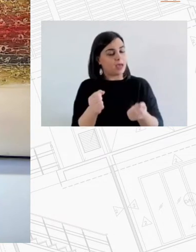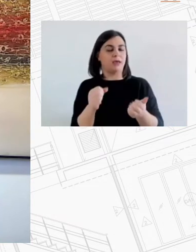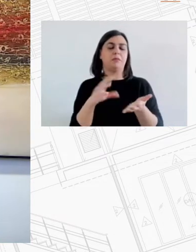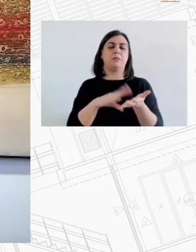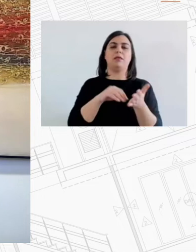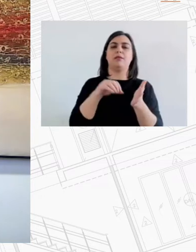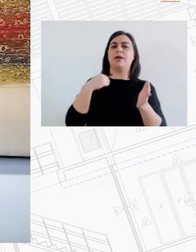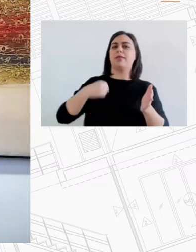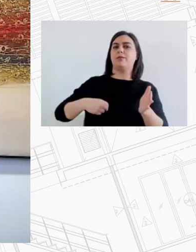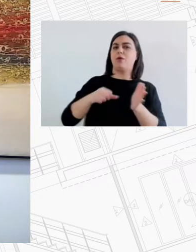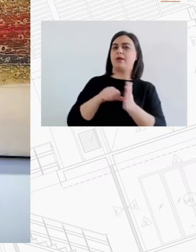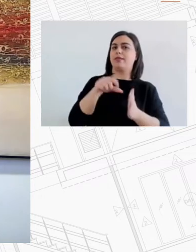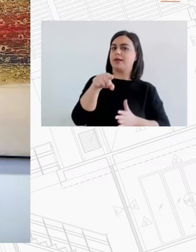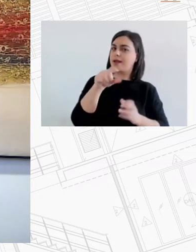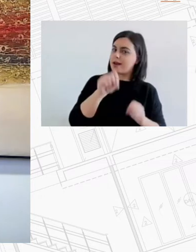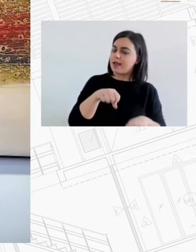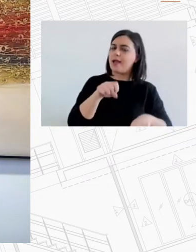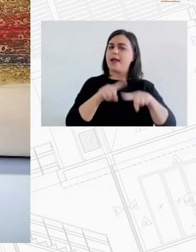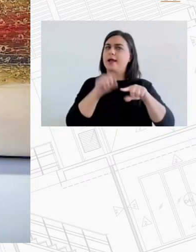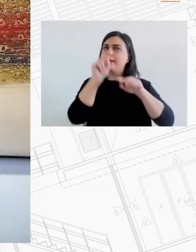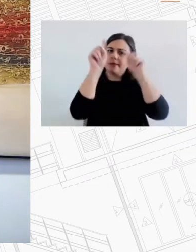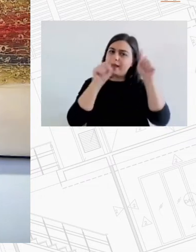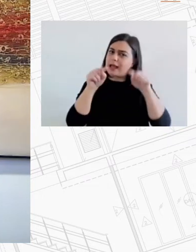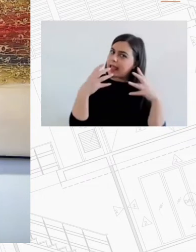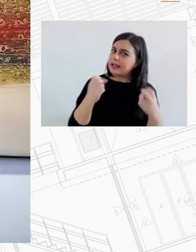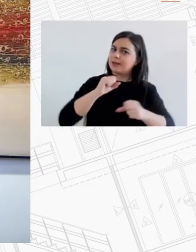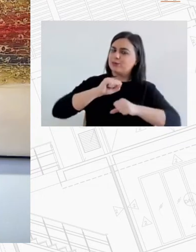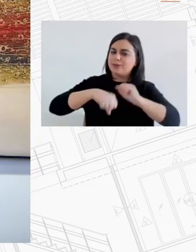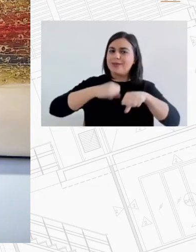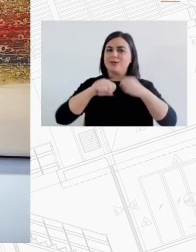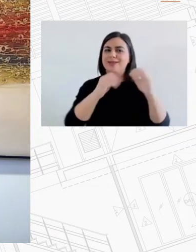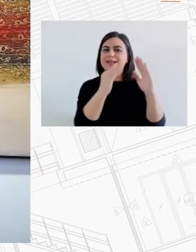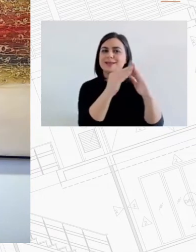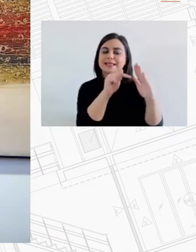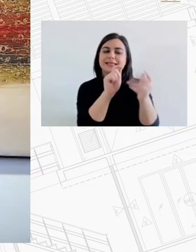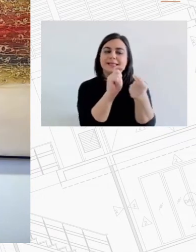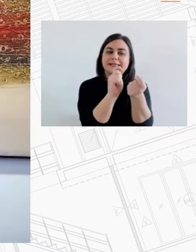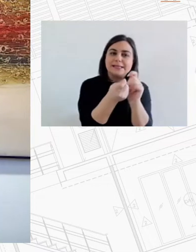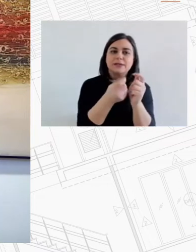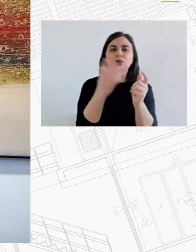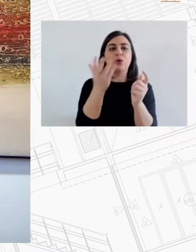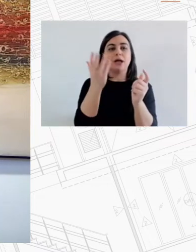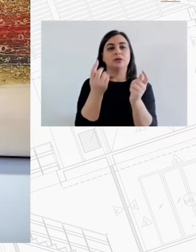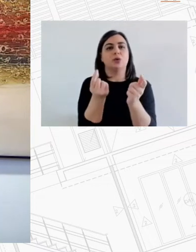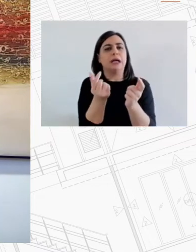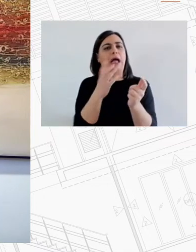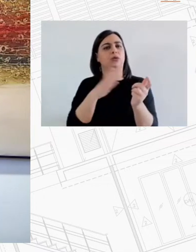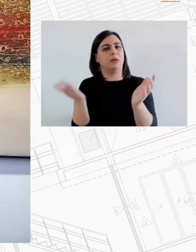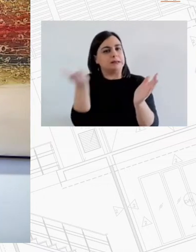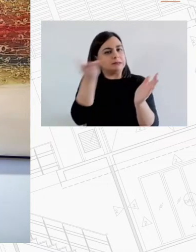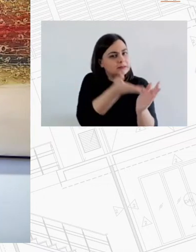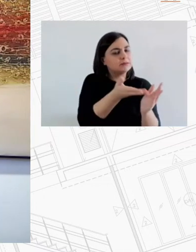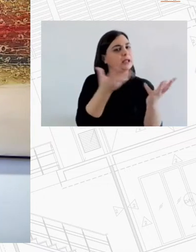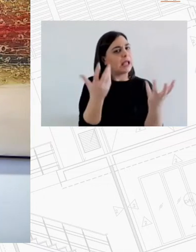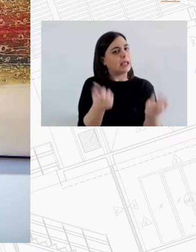σε όλη την Ελλάδα προκειμένου κάποια τέτοια ακίνητα να αναμορφωθούν και να στεγάσουν έναν μικρό αριθμό τέτοιων ανθρώπων Με αυτές τις